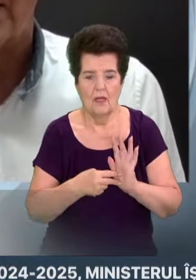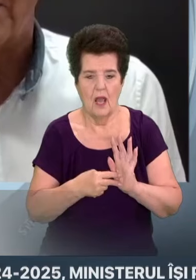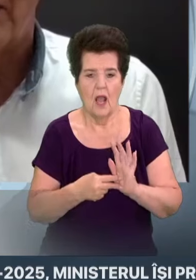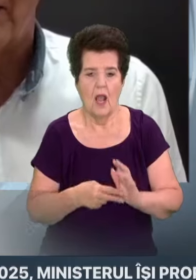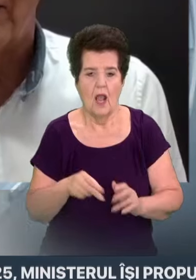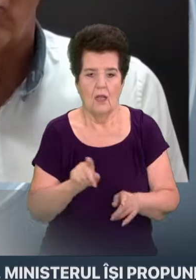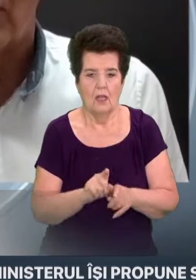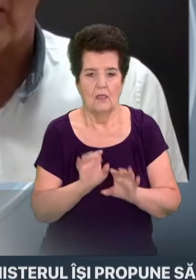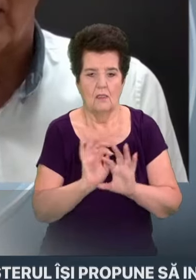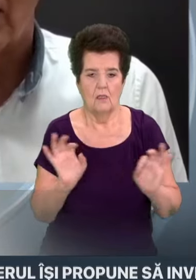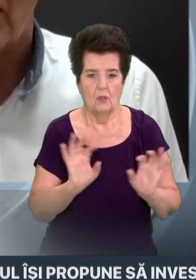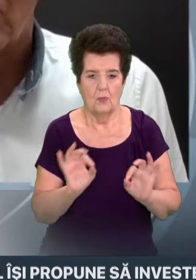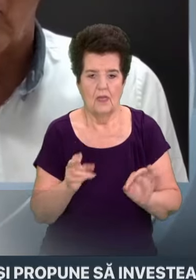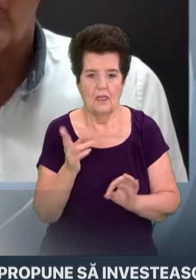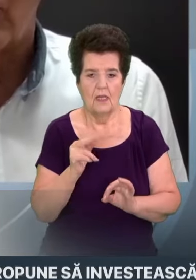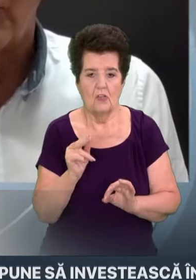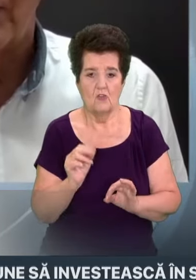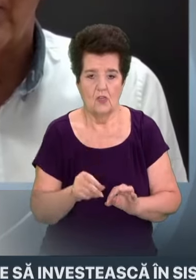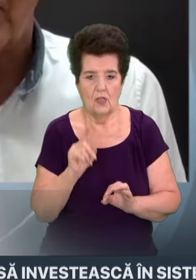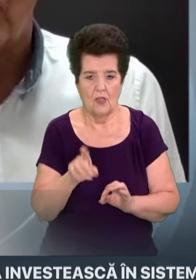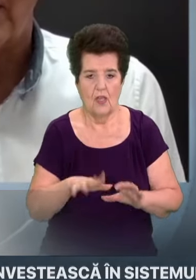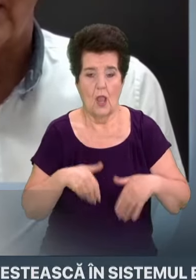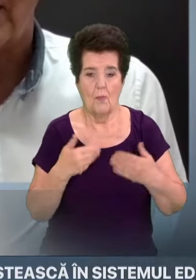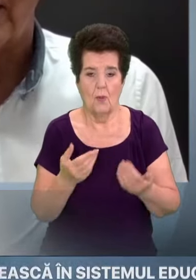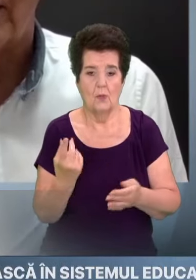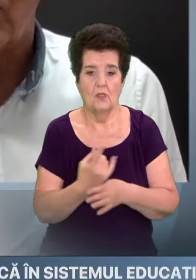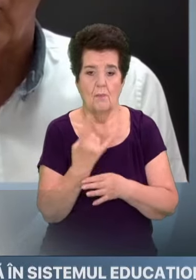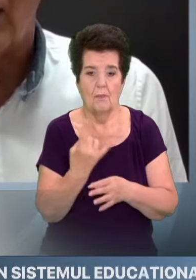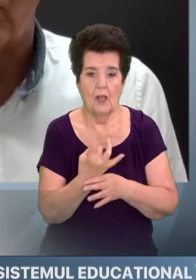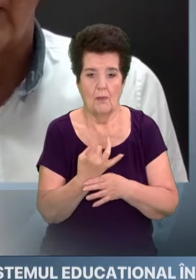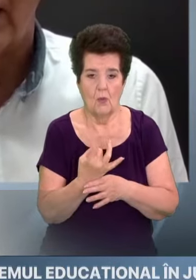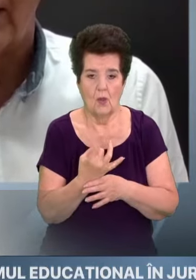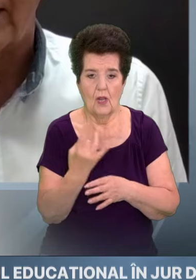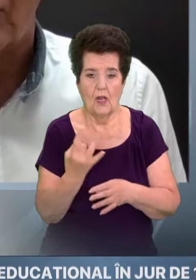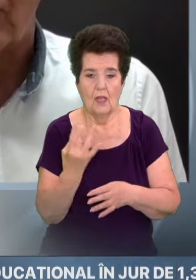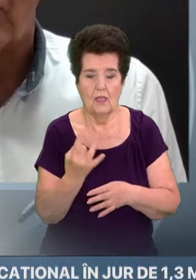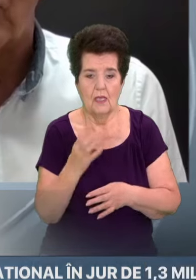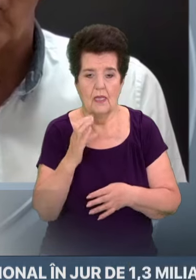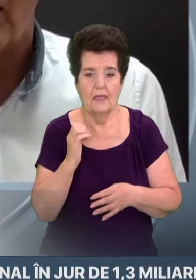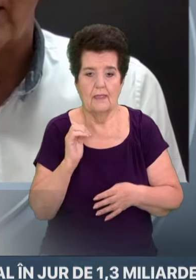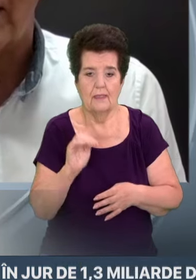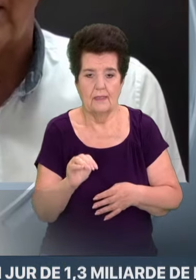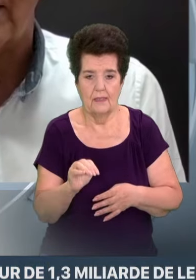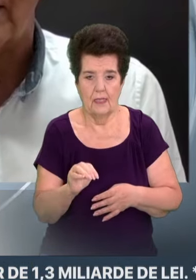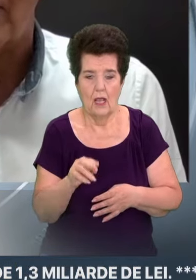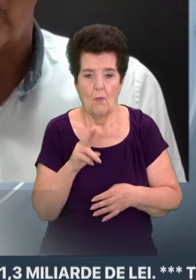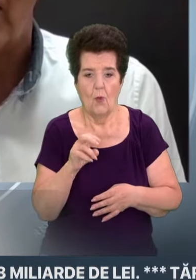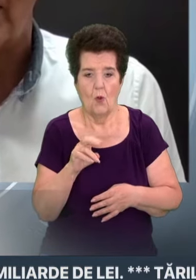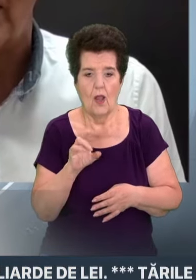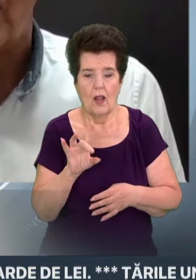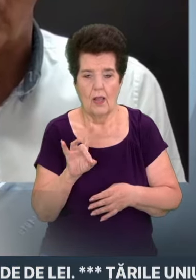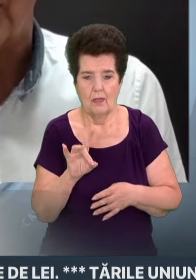Și am să explic de ce. Ei și-au propus, în primul rând, să creeze culoarul de est. Și acest culoar de est